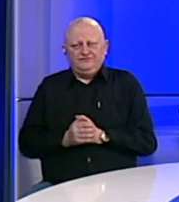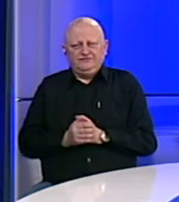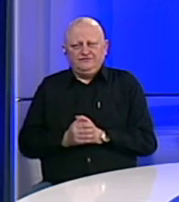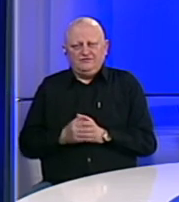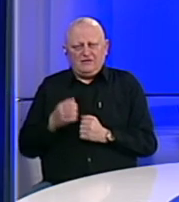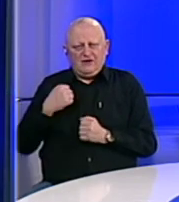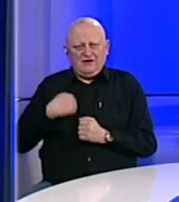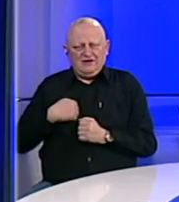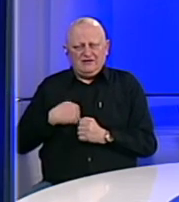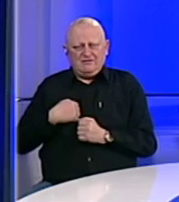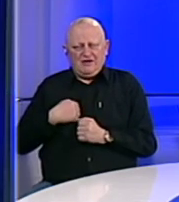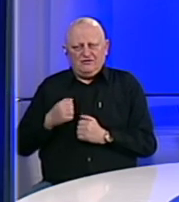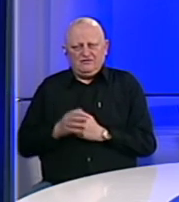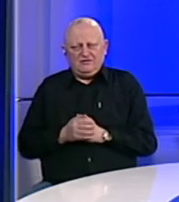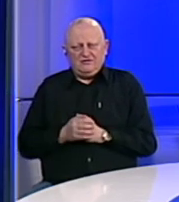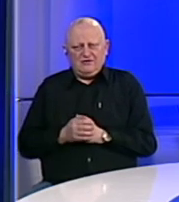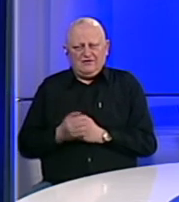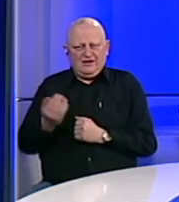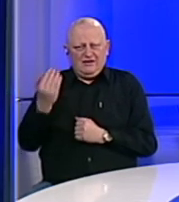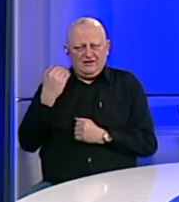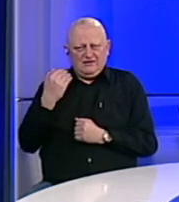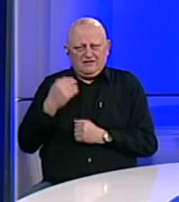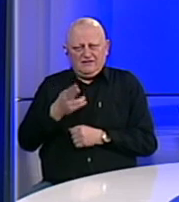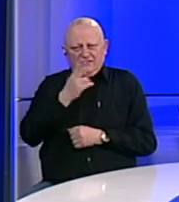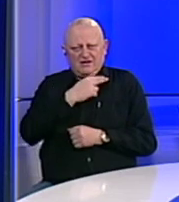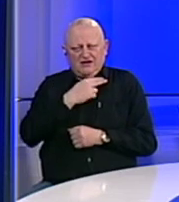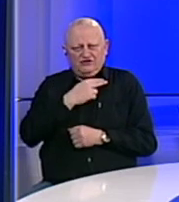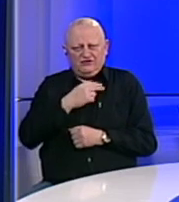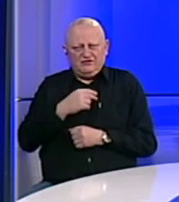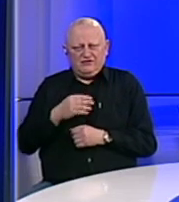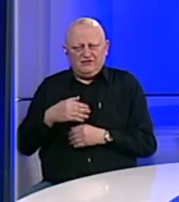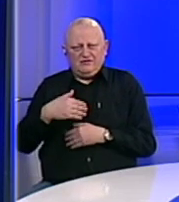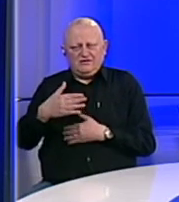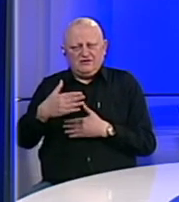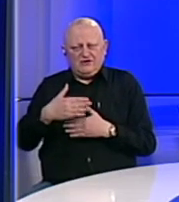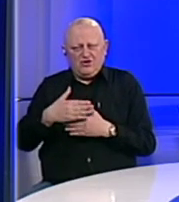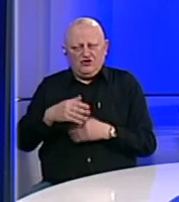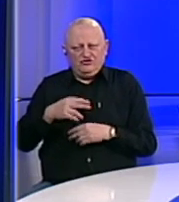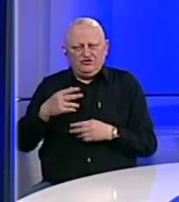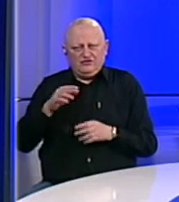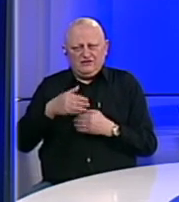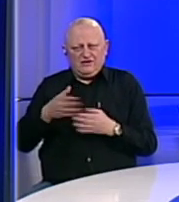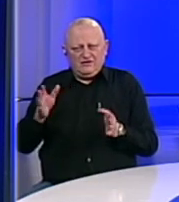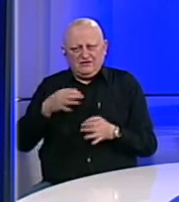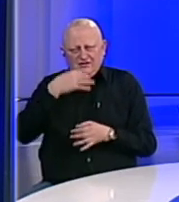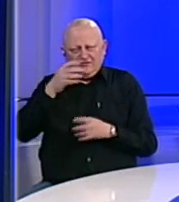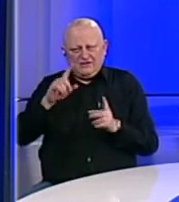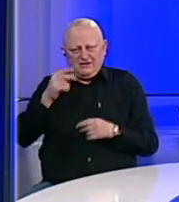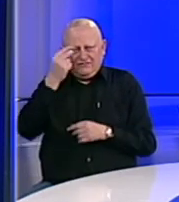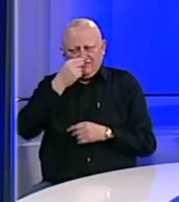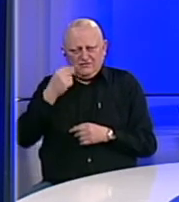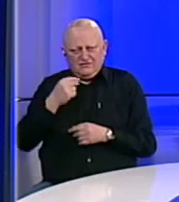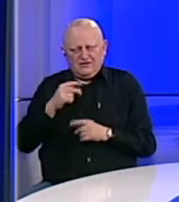Iz Banja Luke nam se javila načelnica odiljenja za odnose s javnošću inspektorata Republike